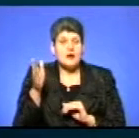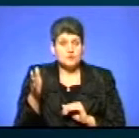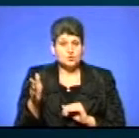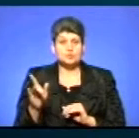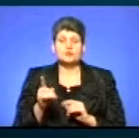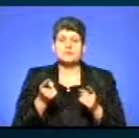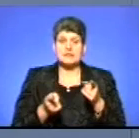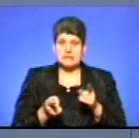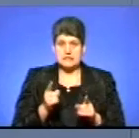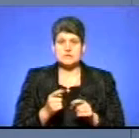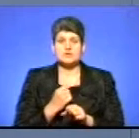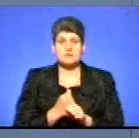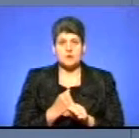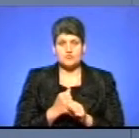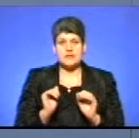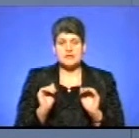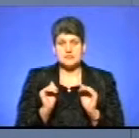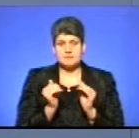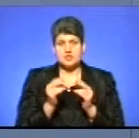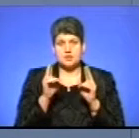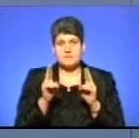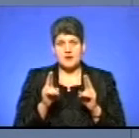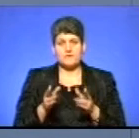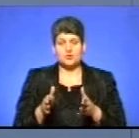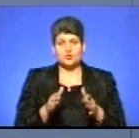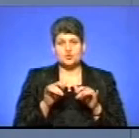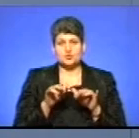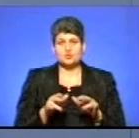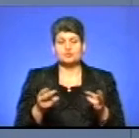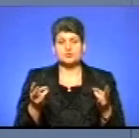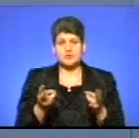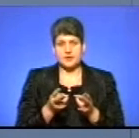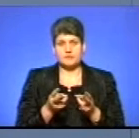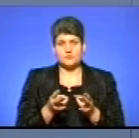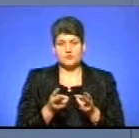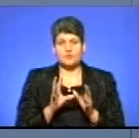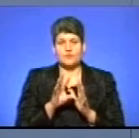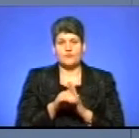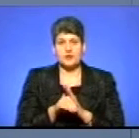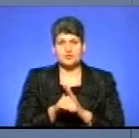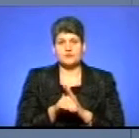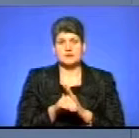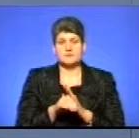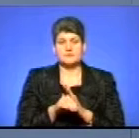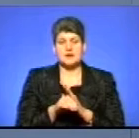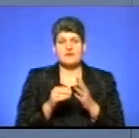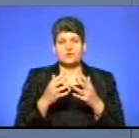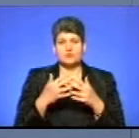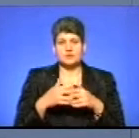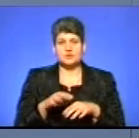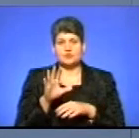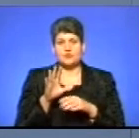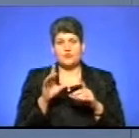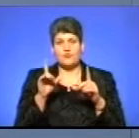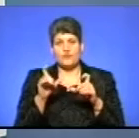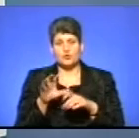дійсно запрацювало зменшення правил дорожнього руху, це потрібно впроваджувати, зокрема, автоматичну відеофотофіксацію.